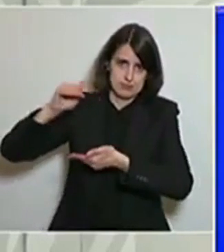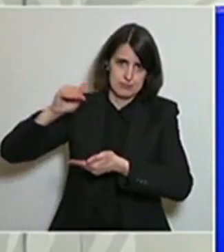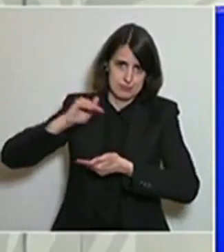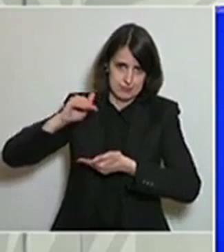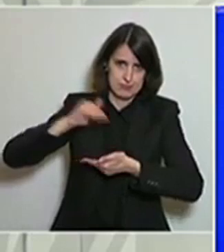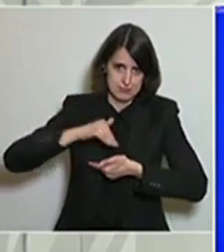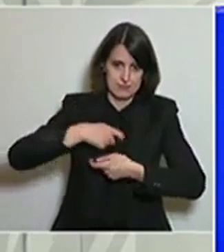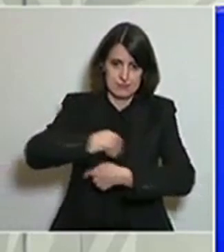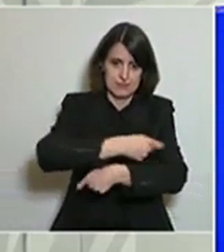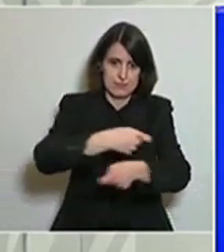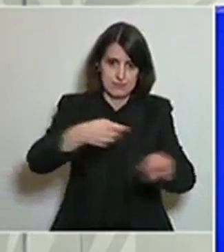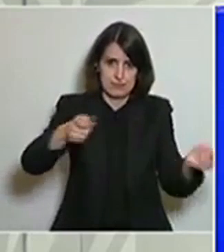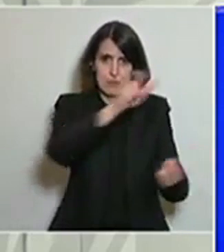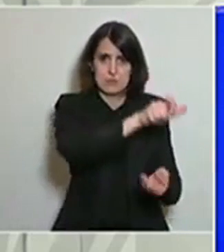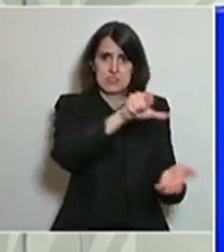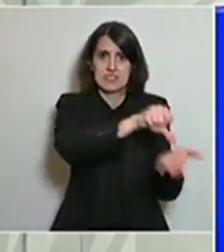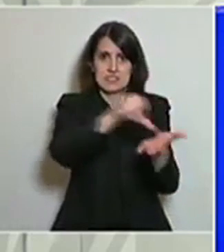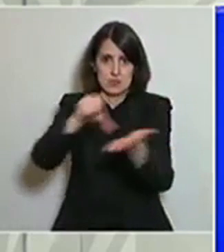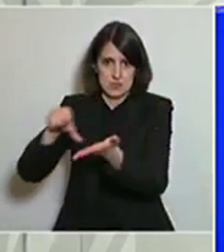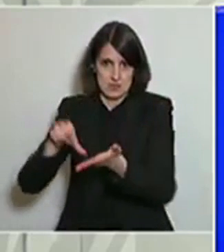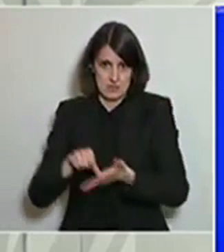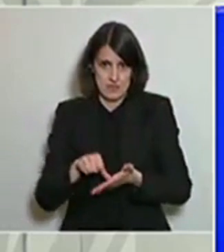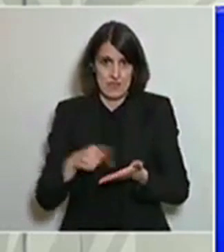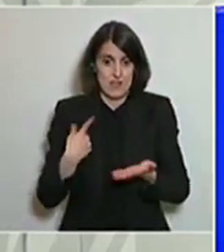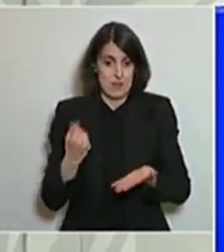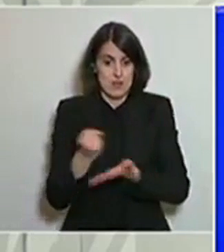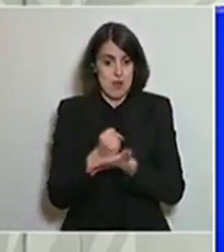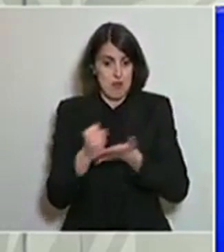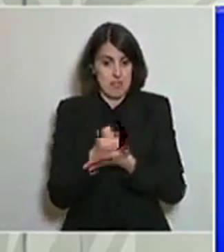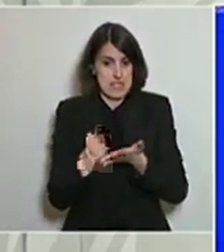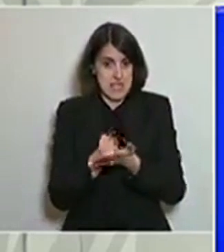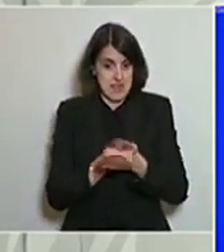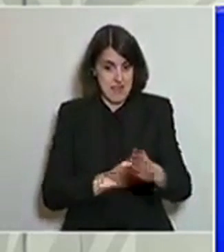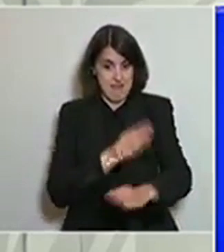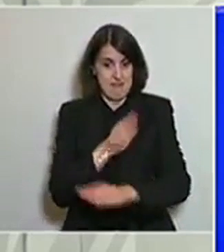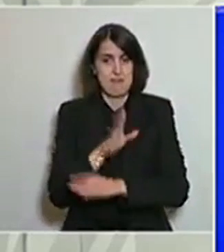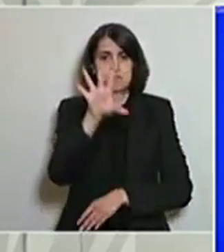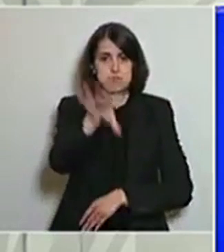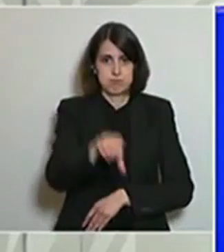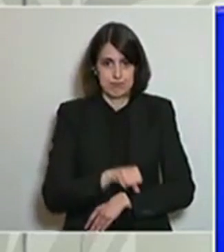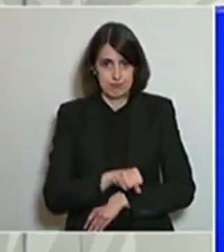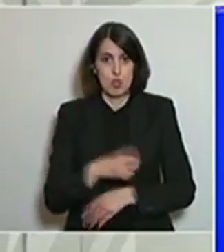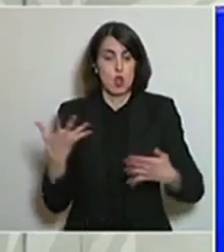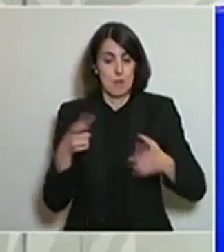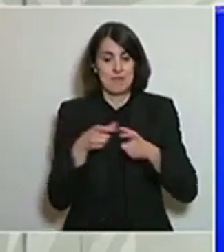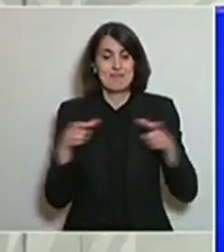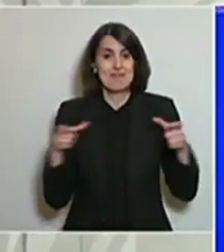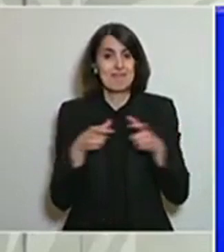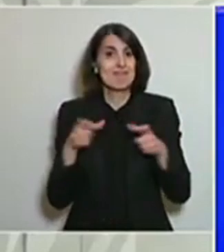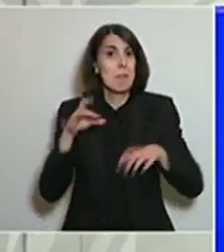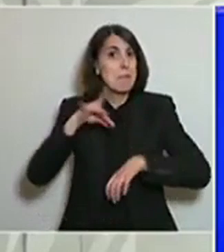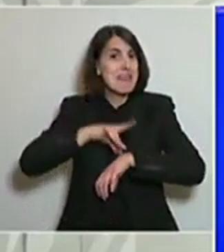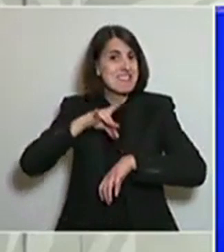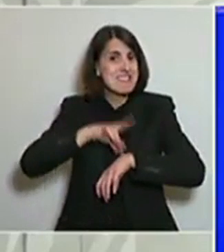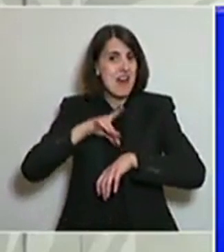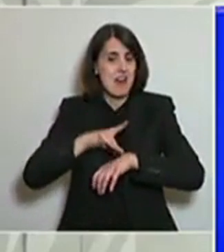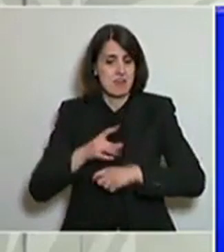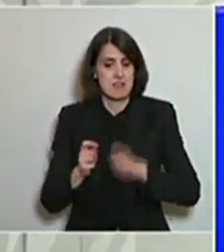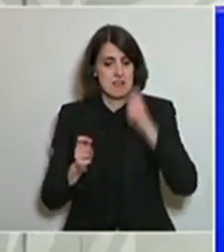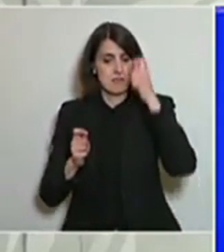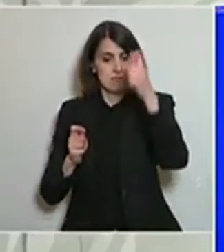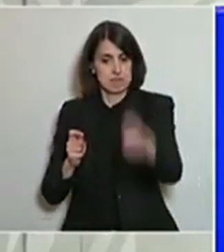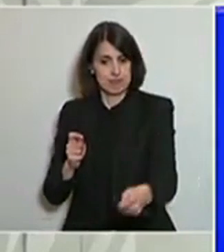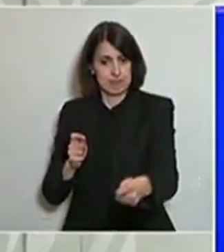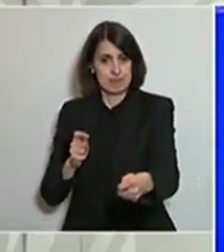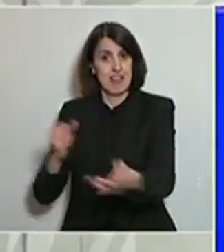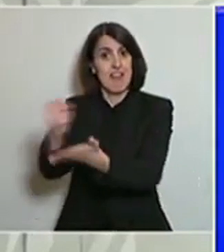població pugui recollir-les a través de les oficines de farmàcia. El mecanisme serà amb la tàrgia sanitària que es podran adreçar a l'oficina de